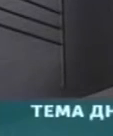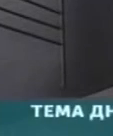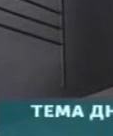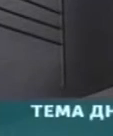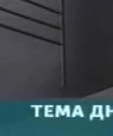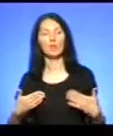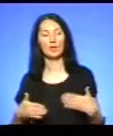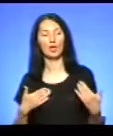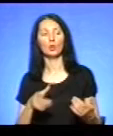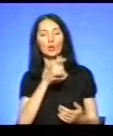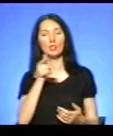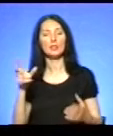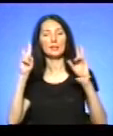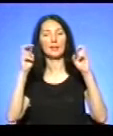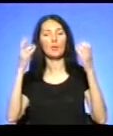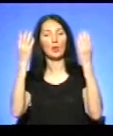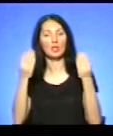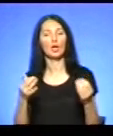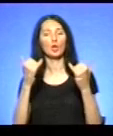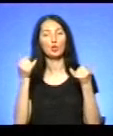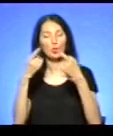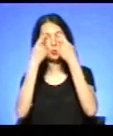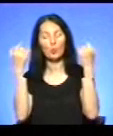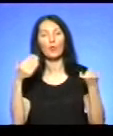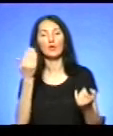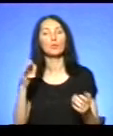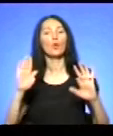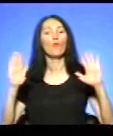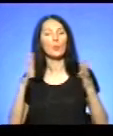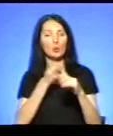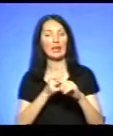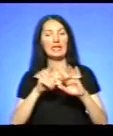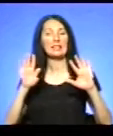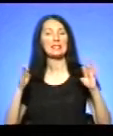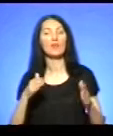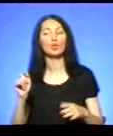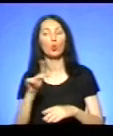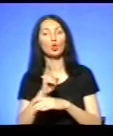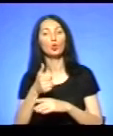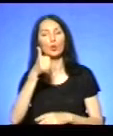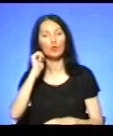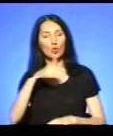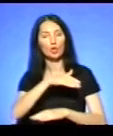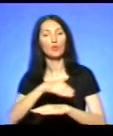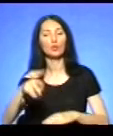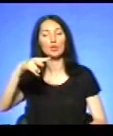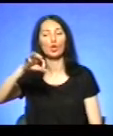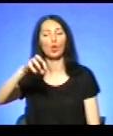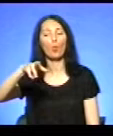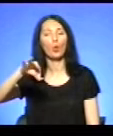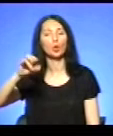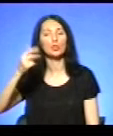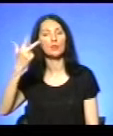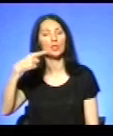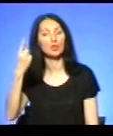Вітаю на часі тема дня. Сьогодні поінформуємо вас про випадок, який стався у Тернополі учора на вулиці Ломоносова, 31.